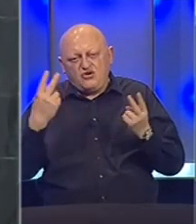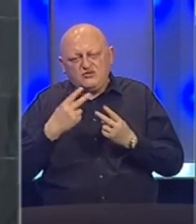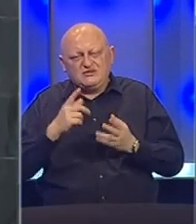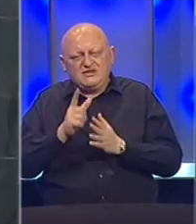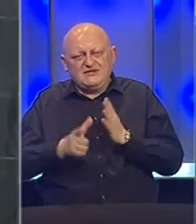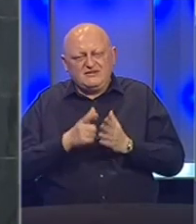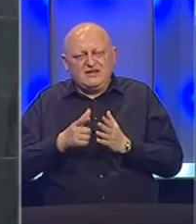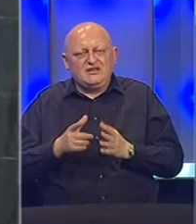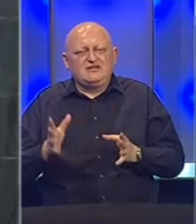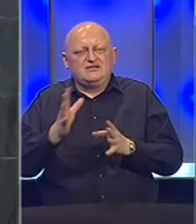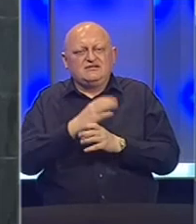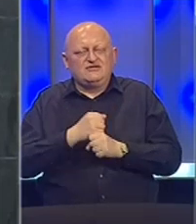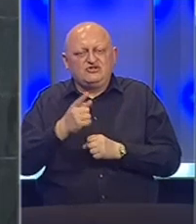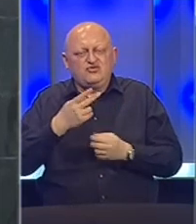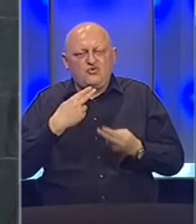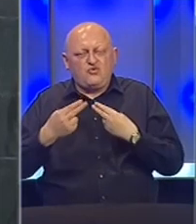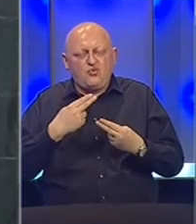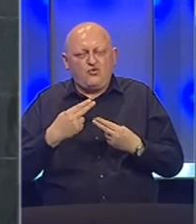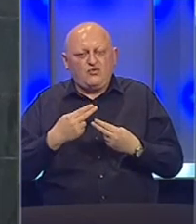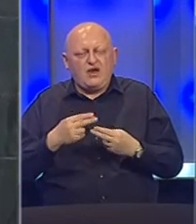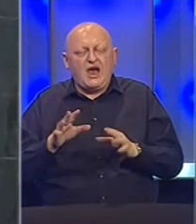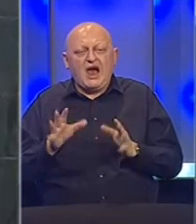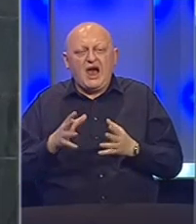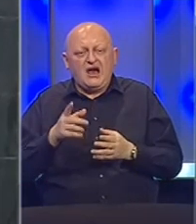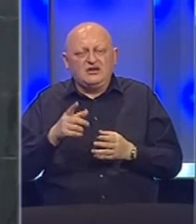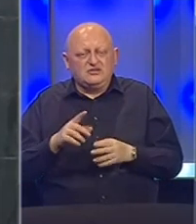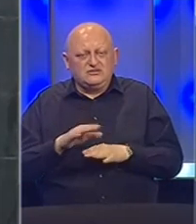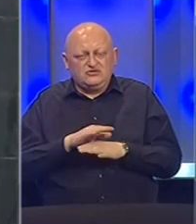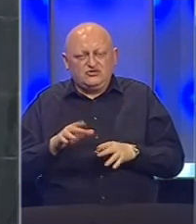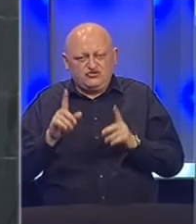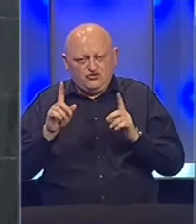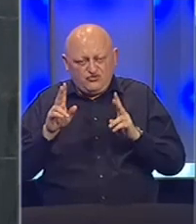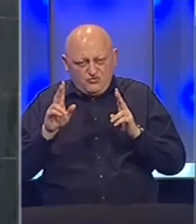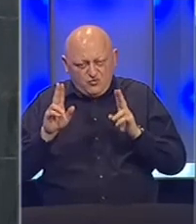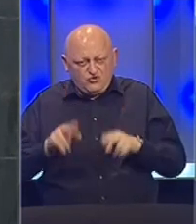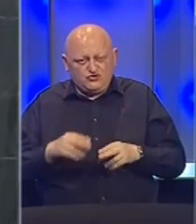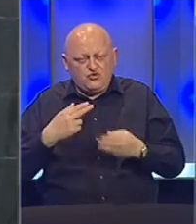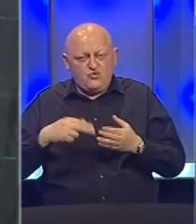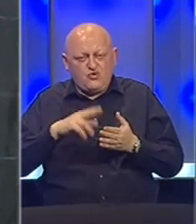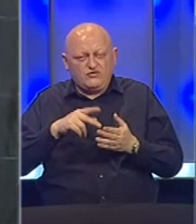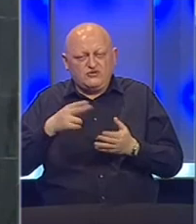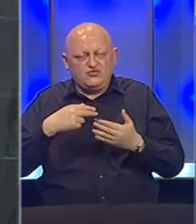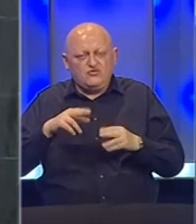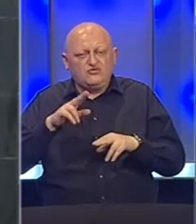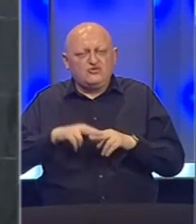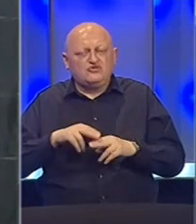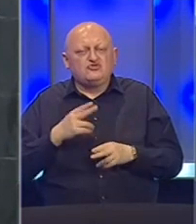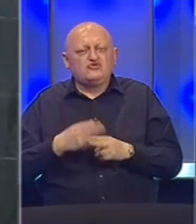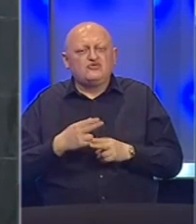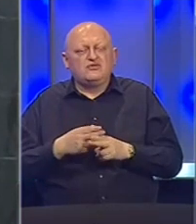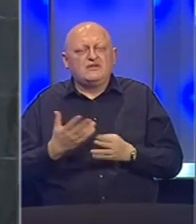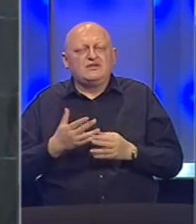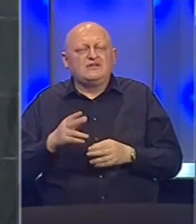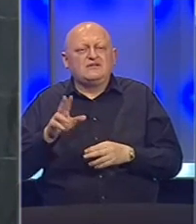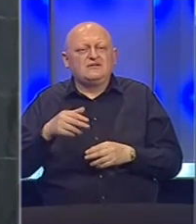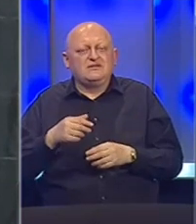vreme izvršenja tog ugovora. Ako takvo nešto postoji ugovor, onda se ti ugovori u pravu zovu ili su